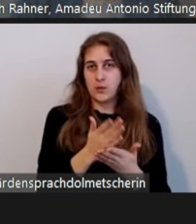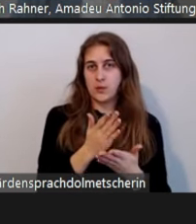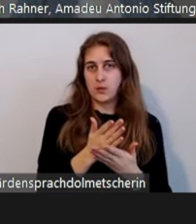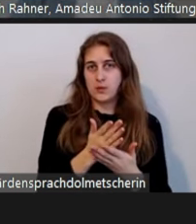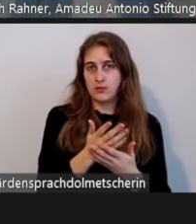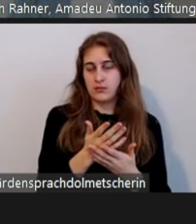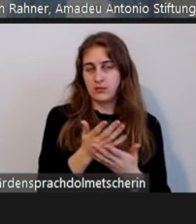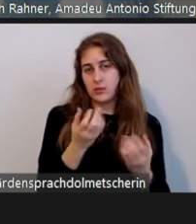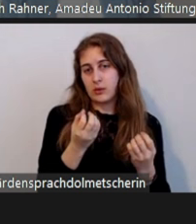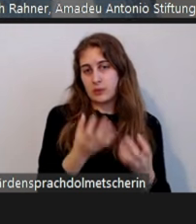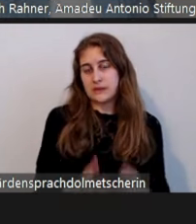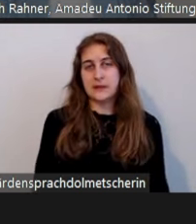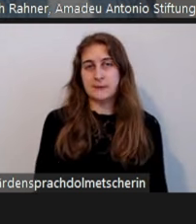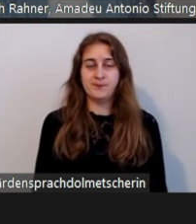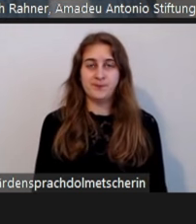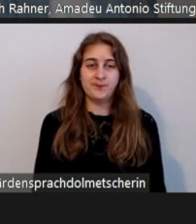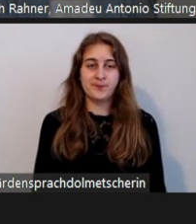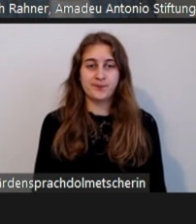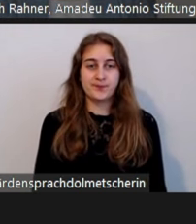ist.